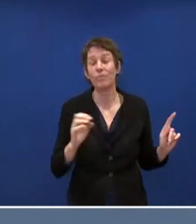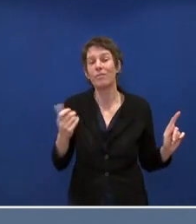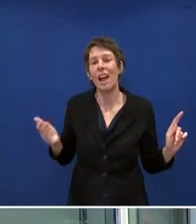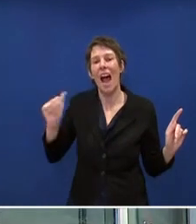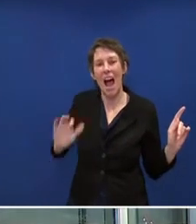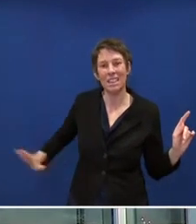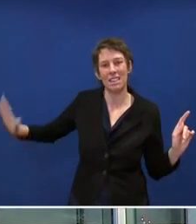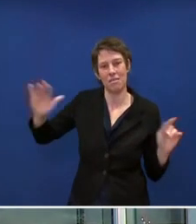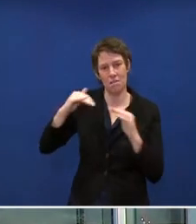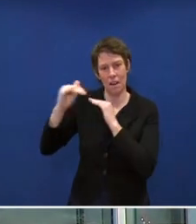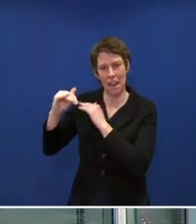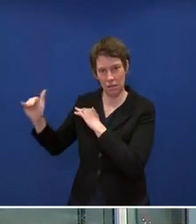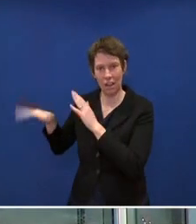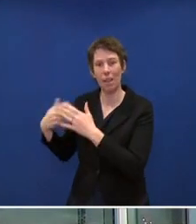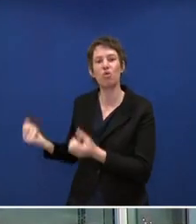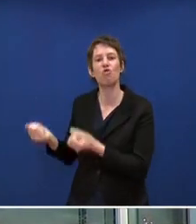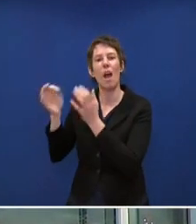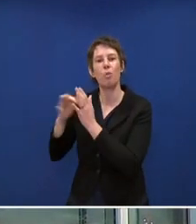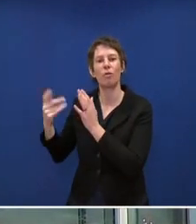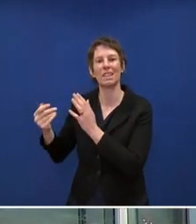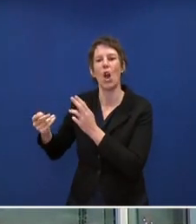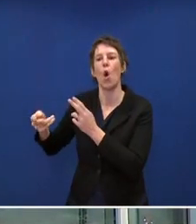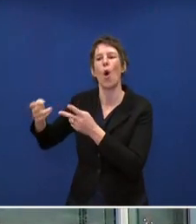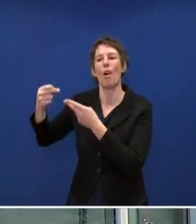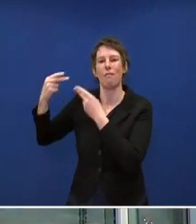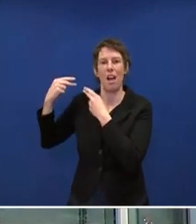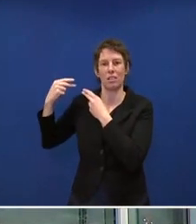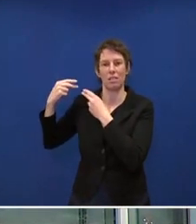liegt der Schwerpunkt der Behörden auf der Rückwärtsverfolgung von Infizierten.